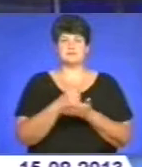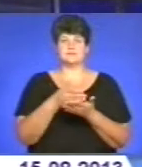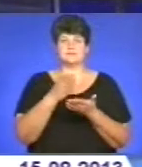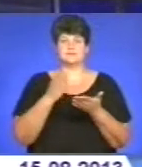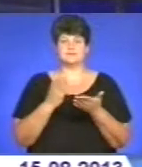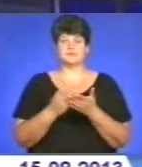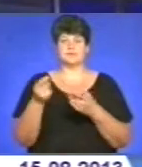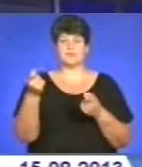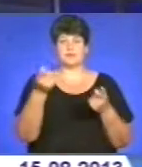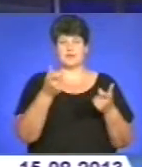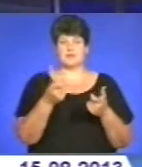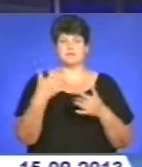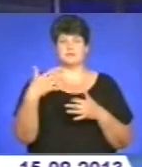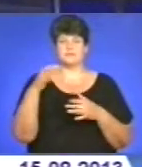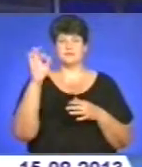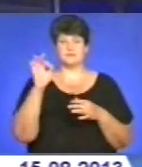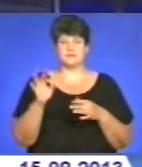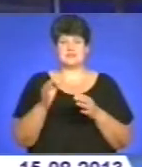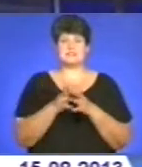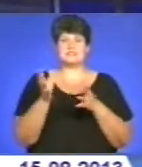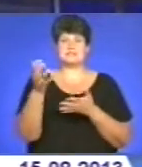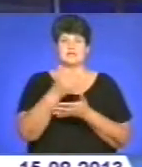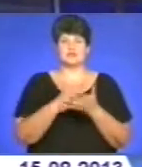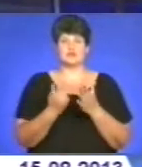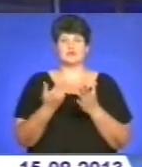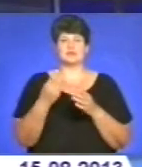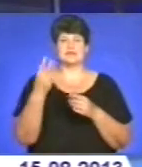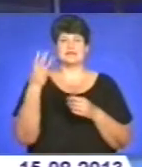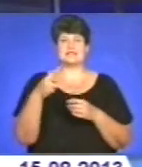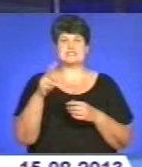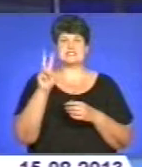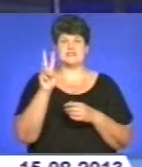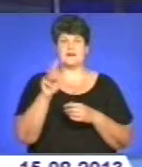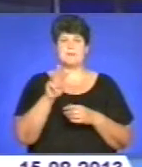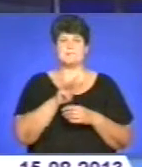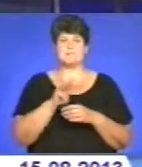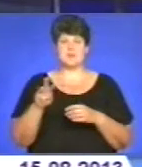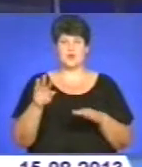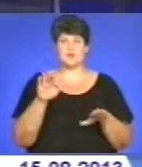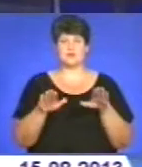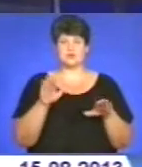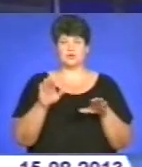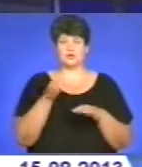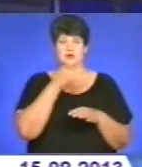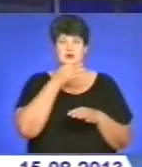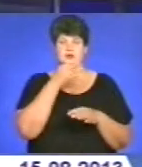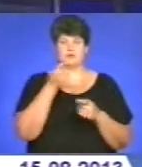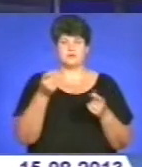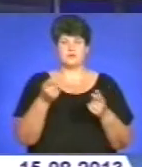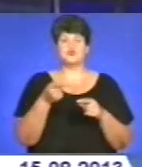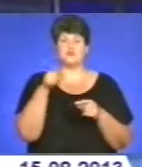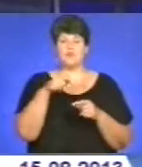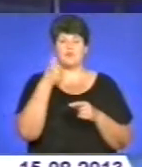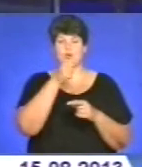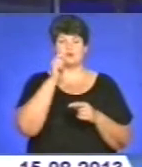прогнозованих площ і зібрано понад 32 мільйони тонн зерна ранніх зернових культур. Цього року в Україні